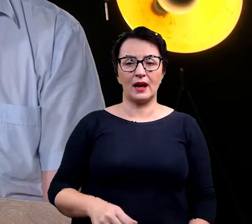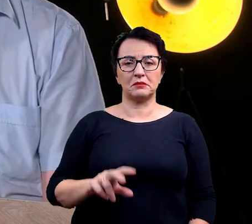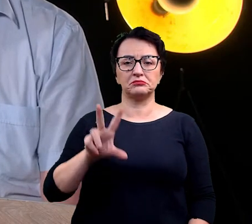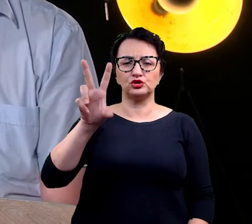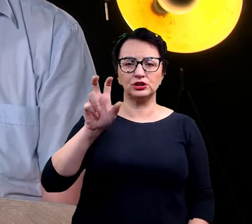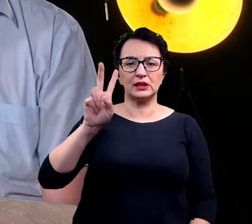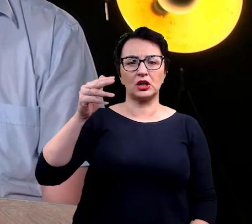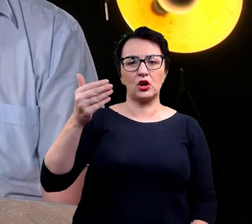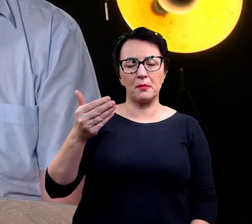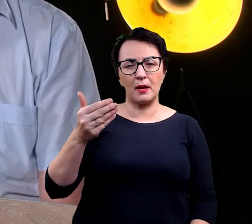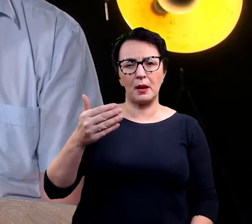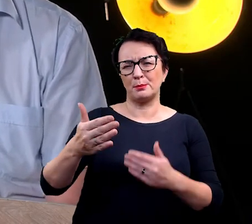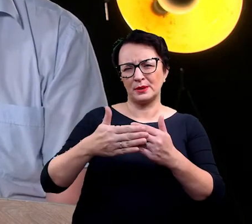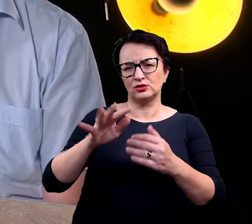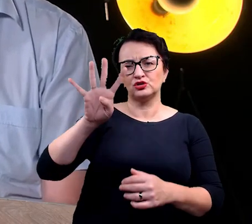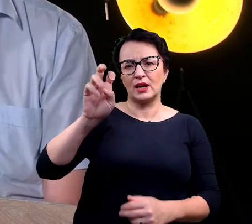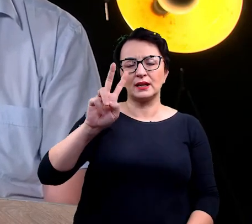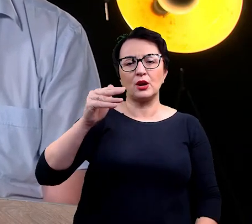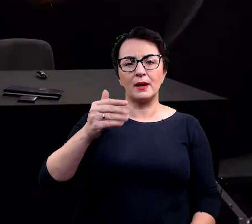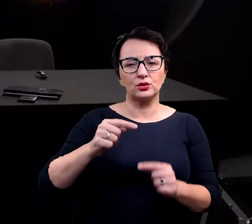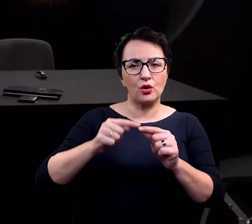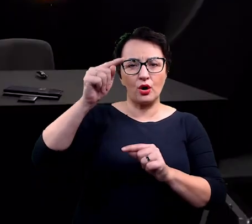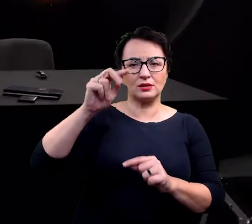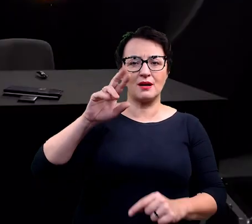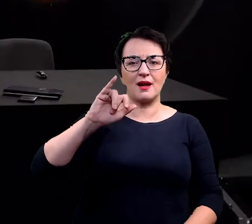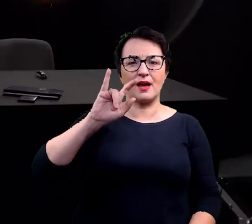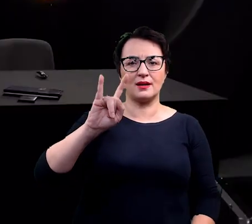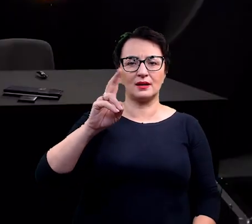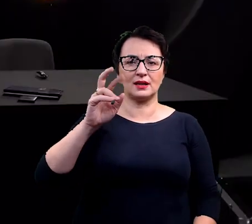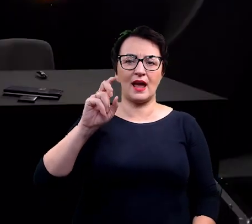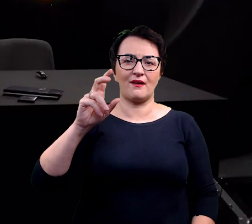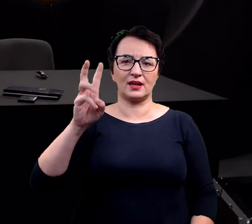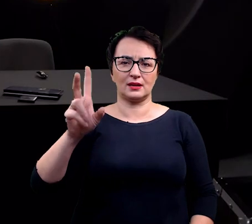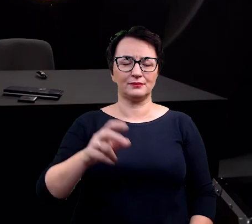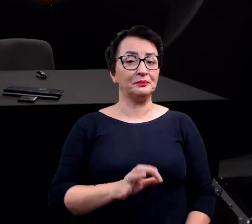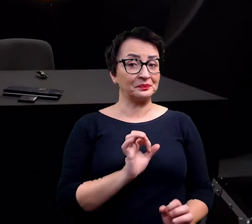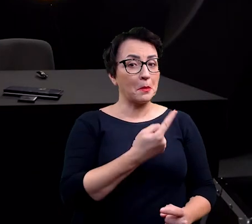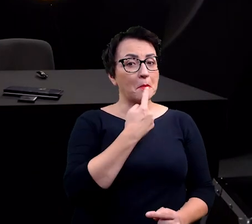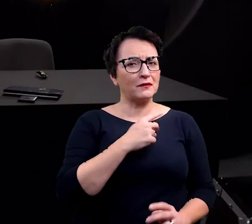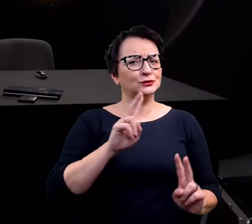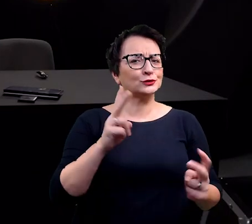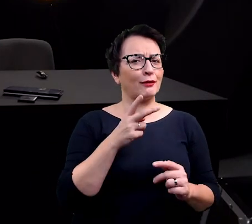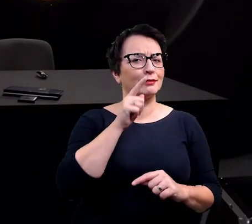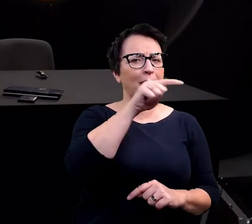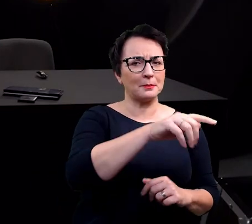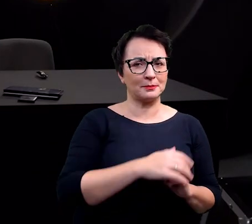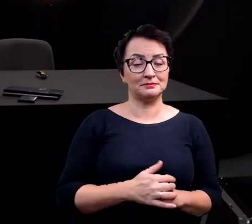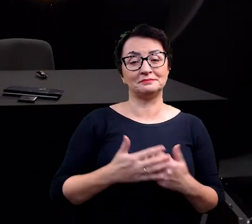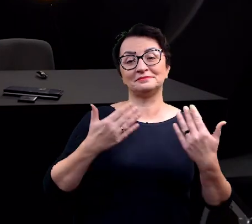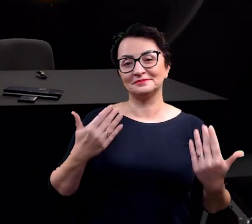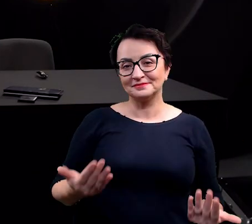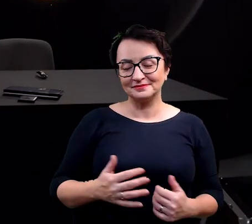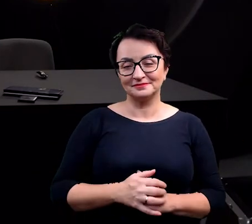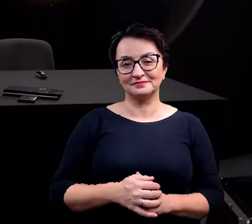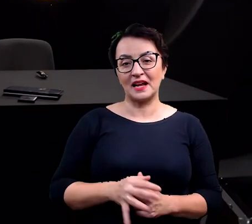300 kilometrów, czy prawie 400 od Reykjaviku. I powiedz mi, jak Ty się tam znalazłeś? No, znalazłem się tam w taki sposób, że